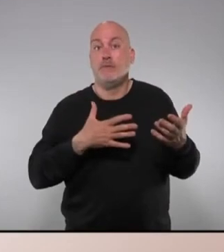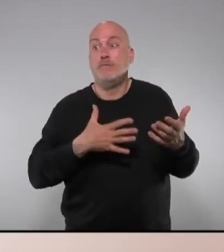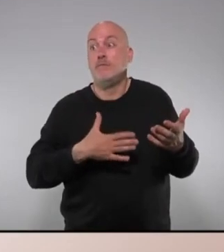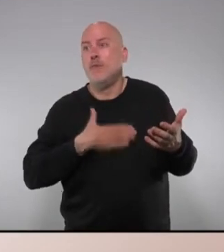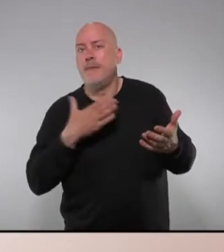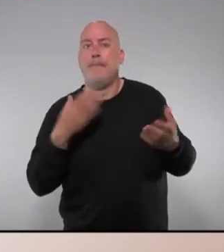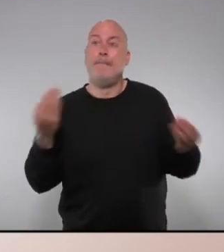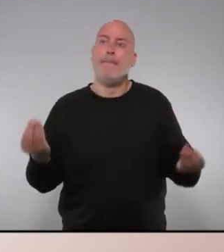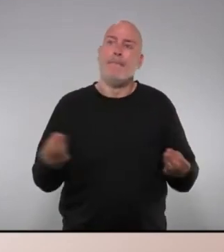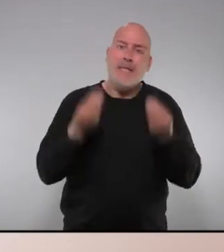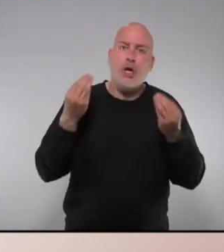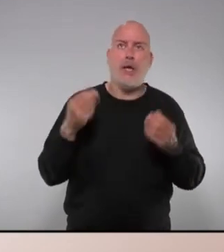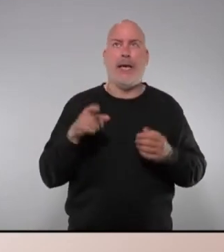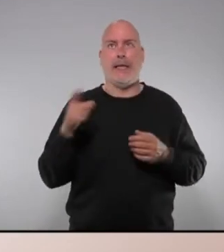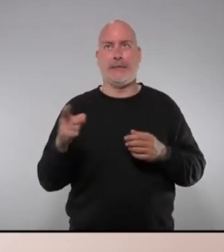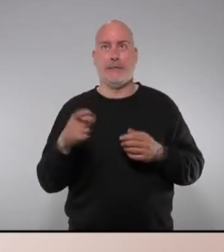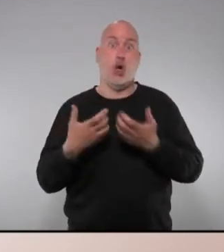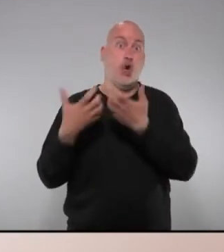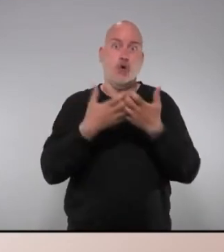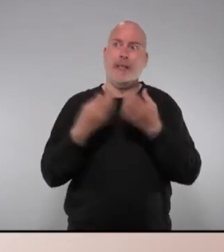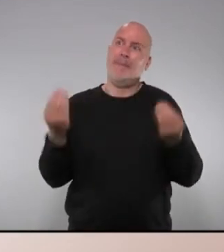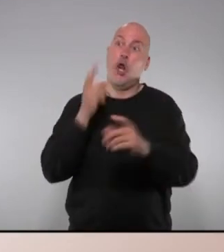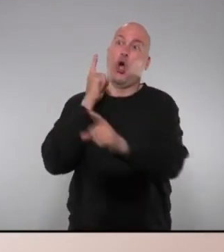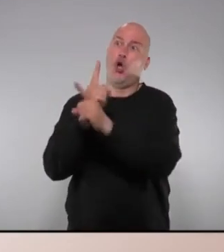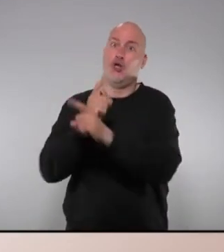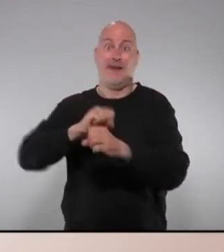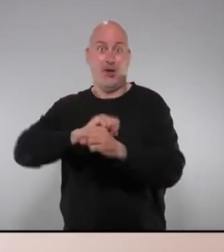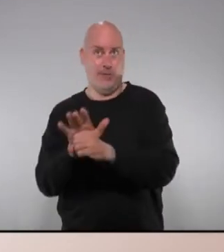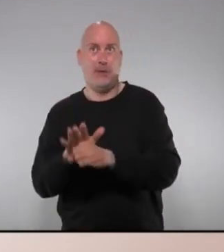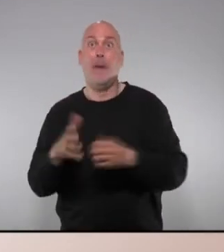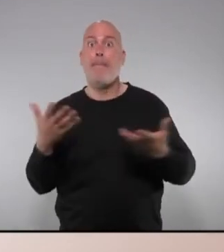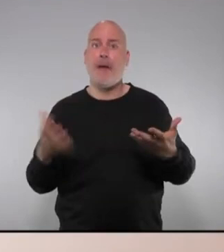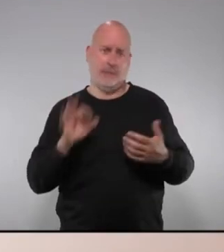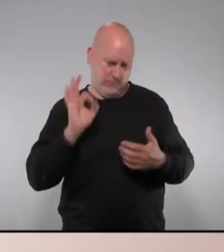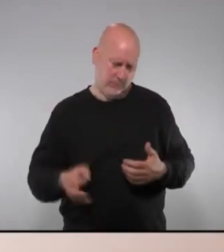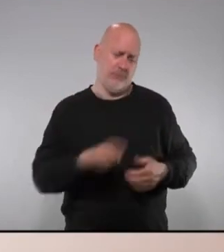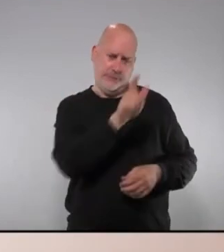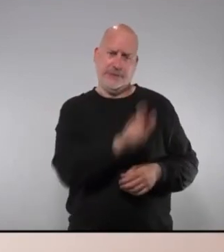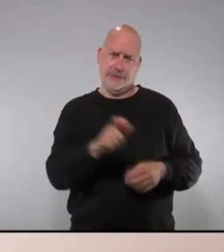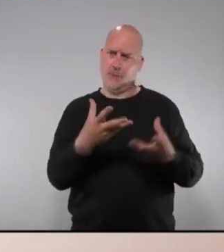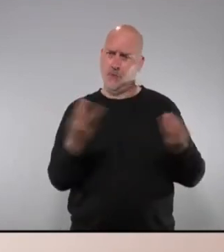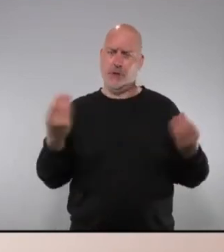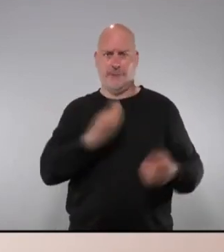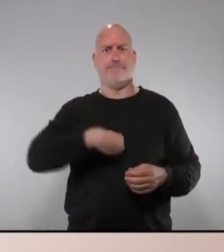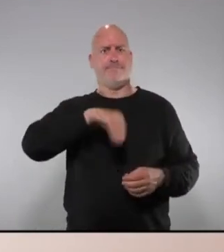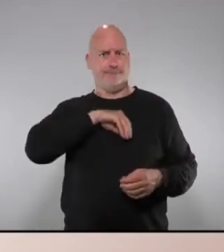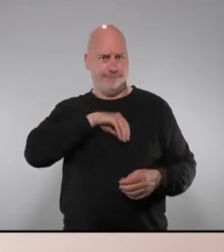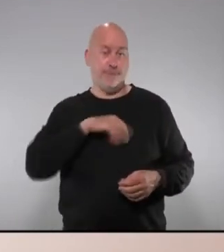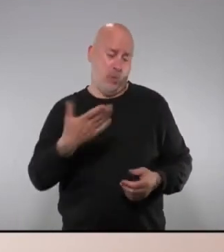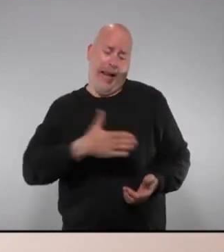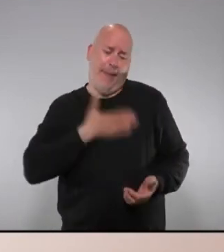millores o possibles eines per poder lluitar contra la Covid tenint en compte que evidentment va morir molta gent i que per tant també lamentem